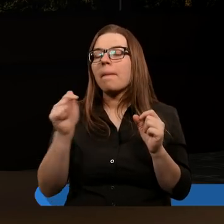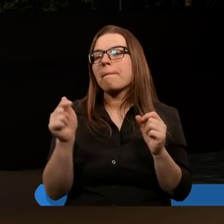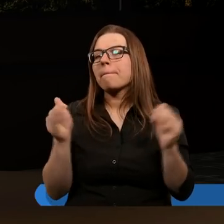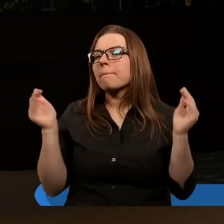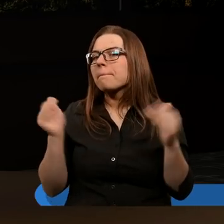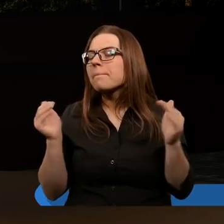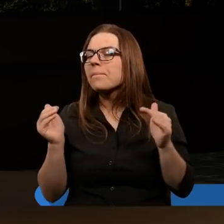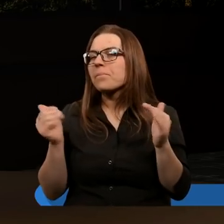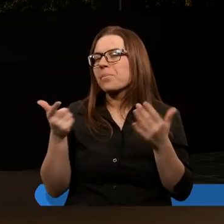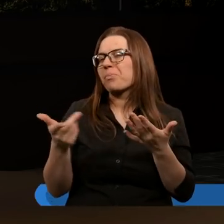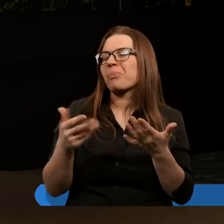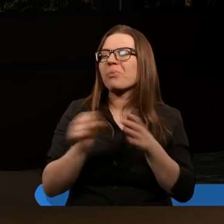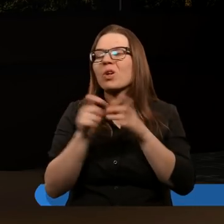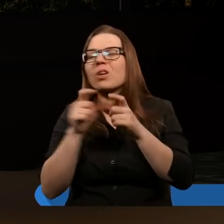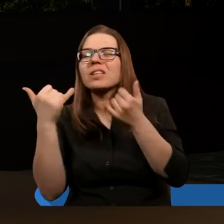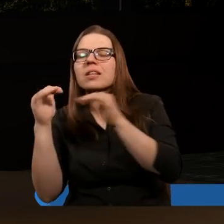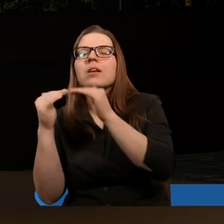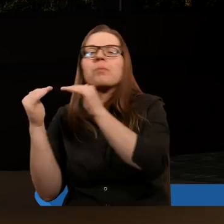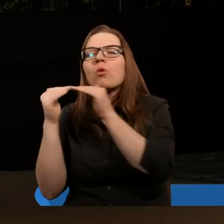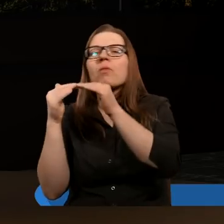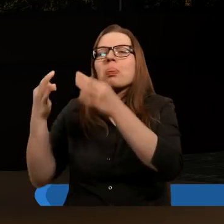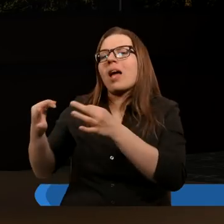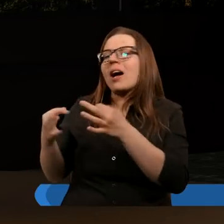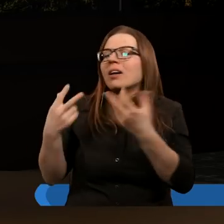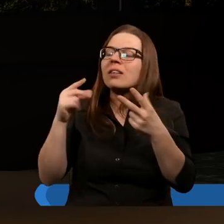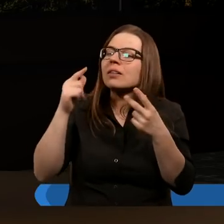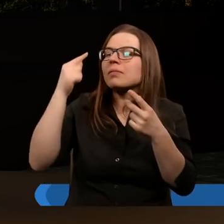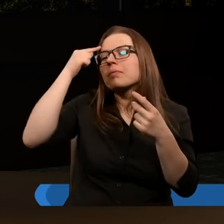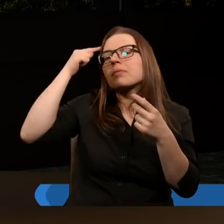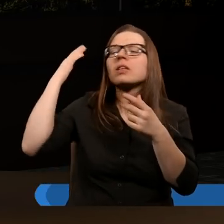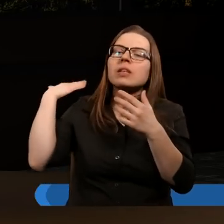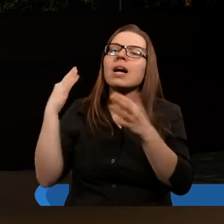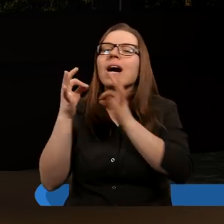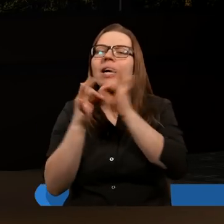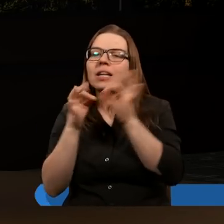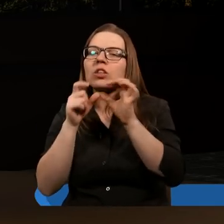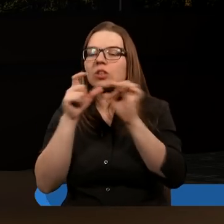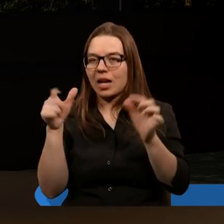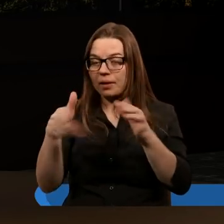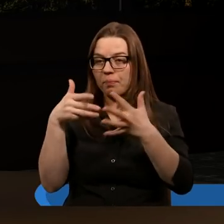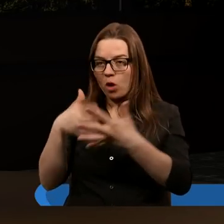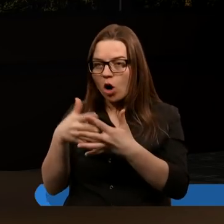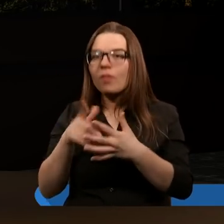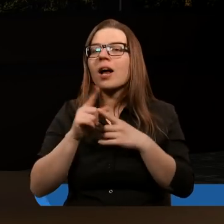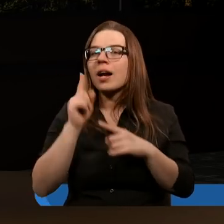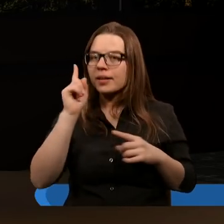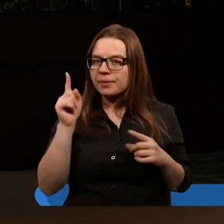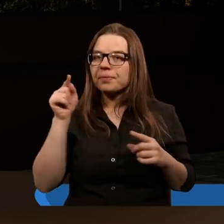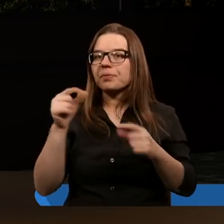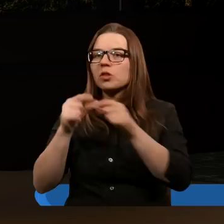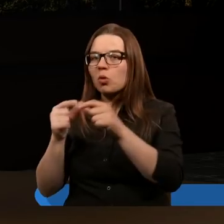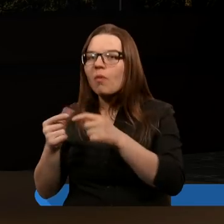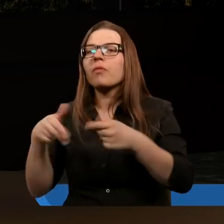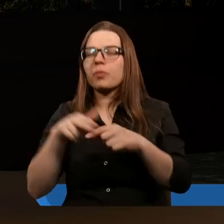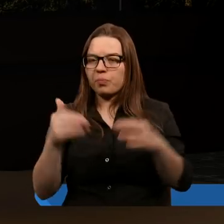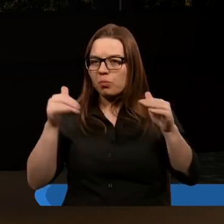odnosimy tego do czasów na teraz, bo skupiamy się na historycznym zrozumieniu tych proroctw, ale to są takie słowa, które